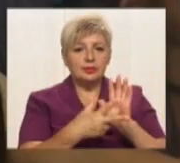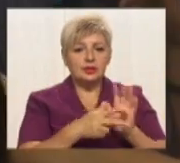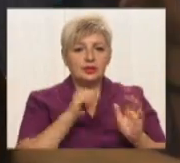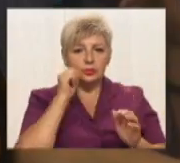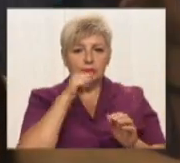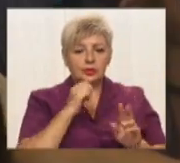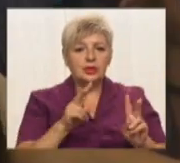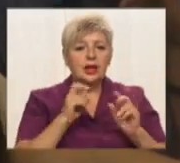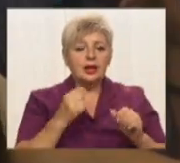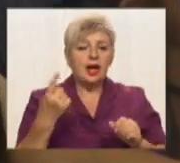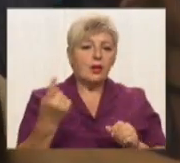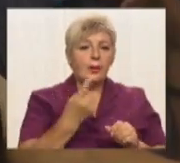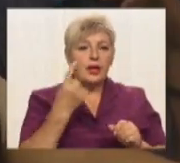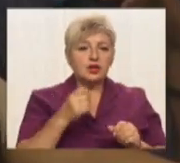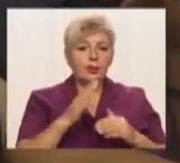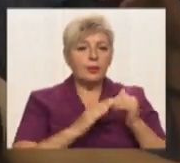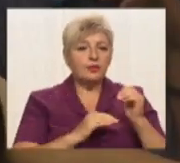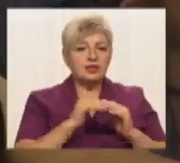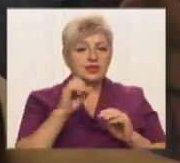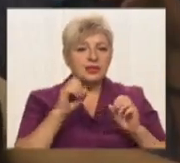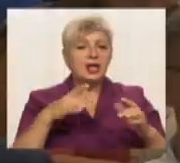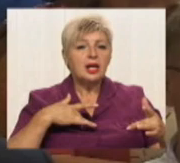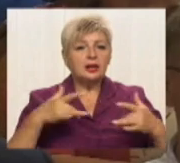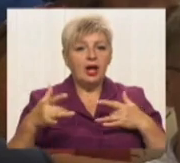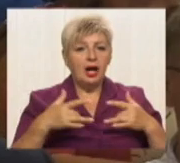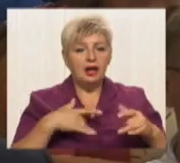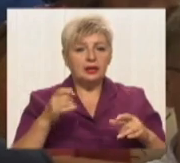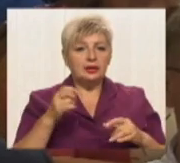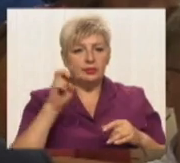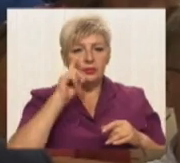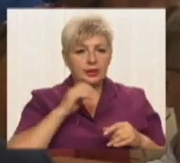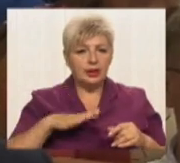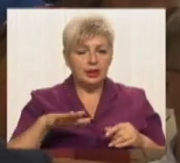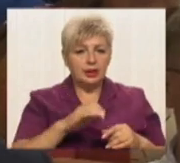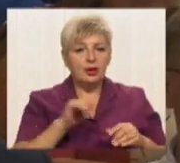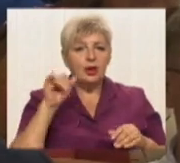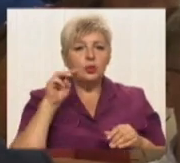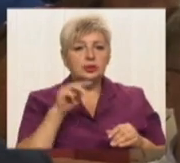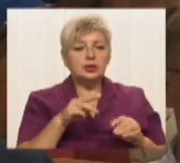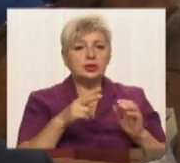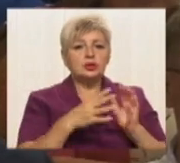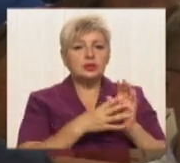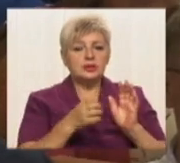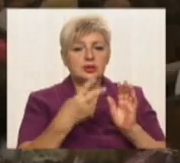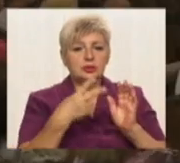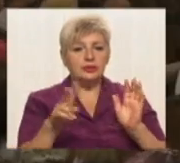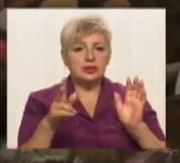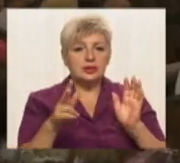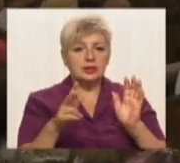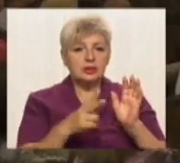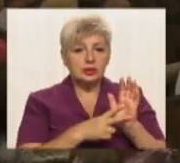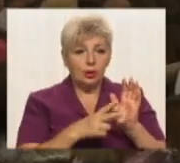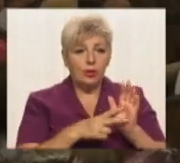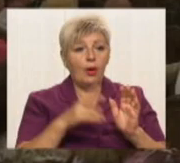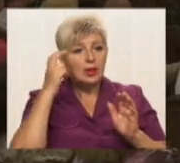як перший професійний театр України, який отримав статус державного. У 1927-му він переїхав до міста